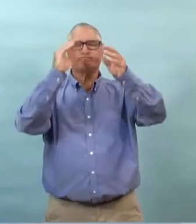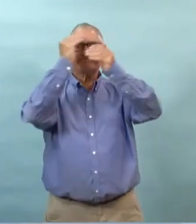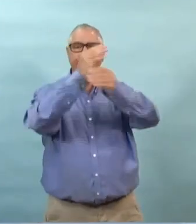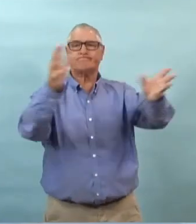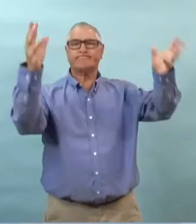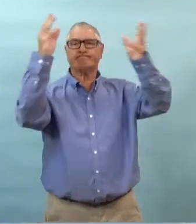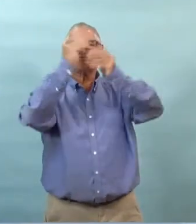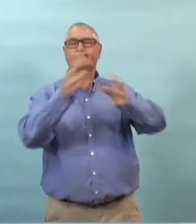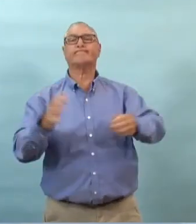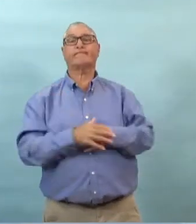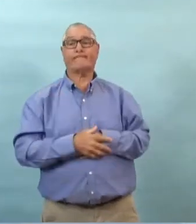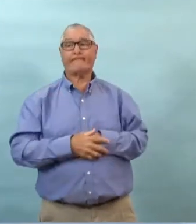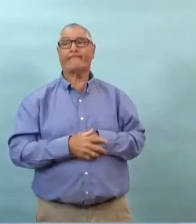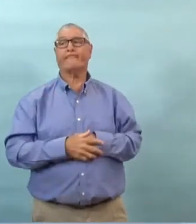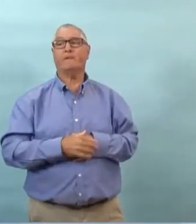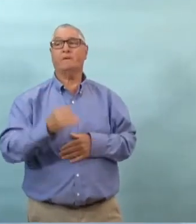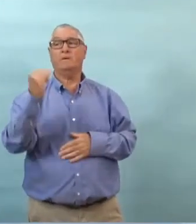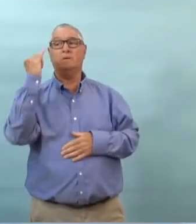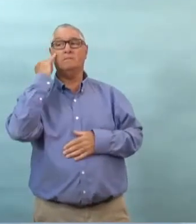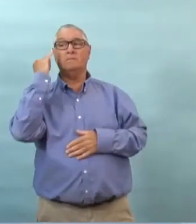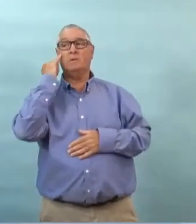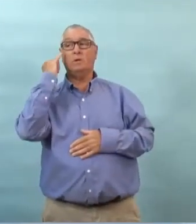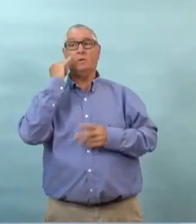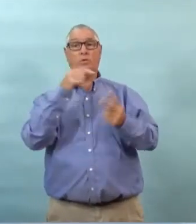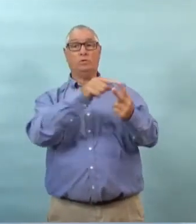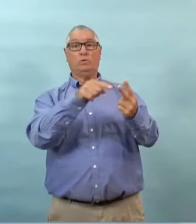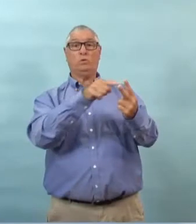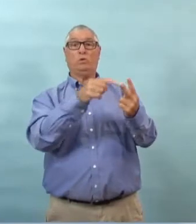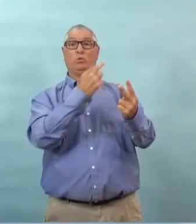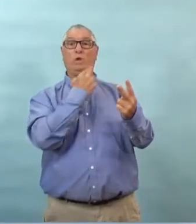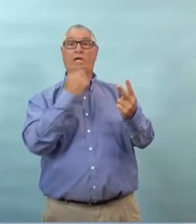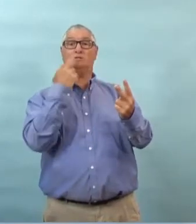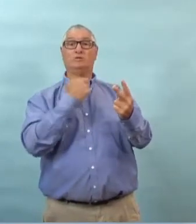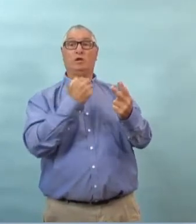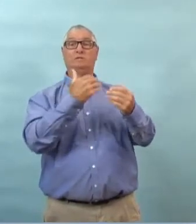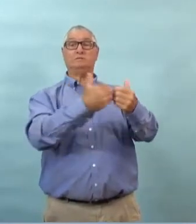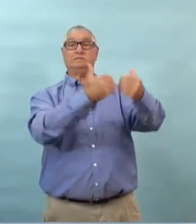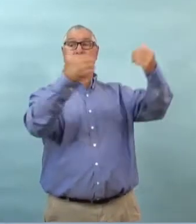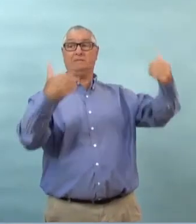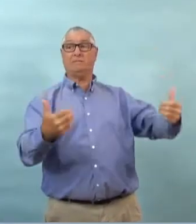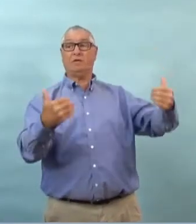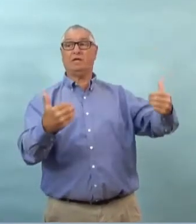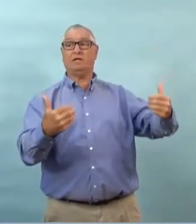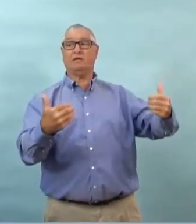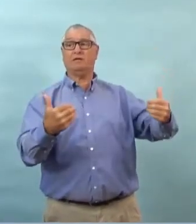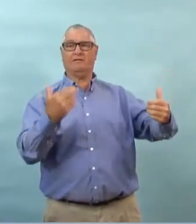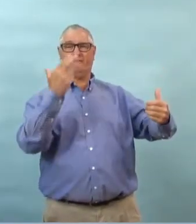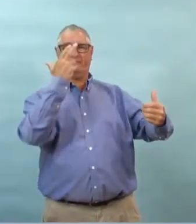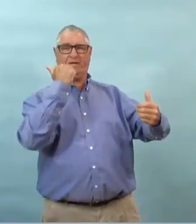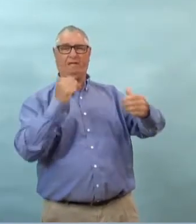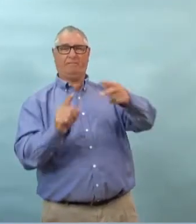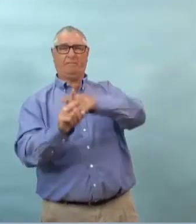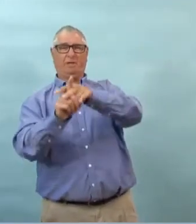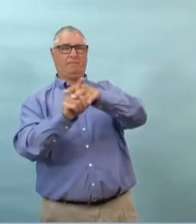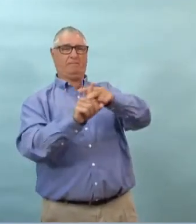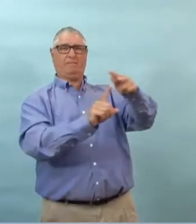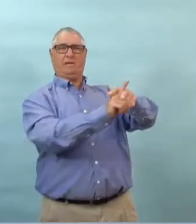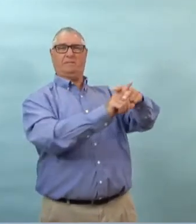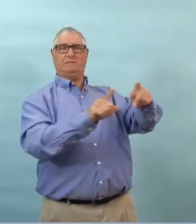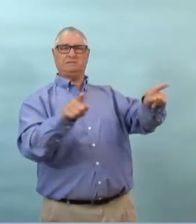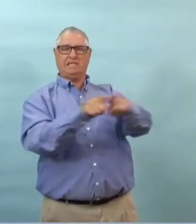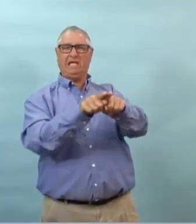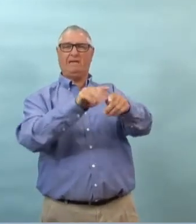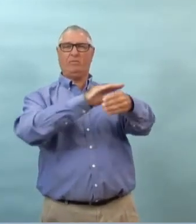c'est la clé si les gens pensent que il s'agit de deux cas unis qui n'ont pas été liés qui ont simplement